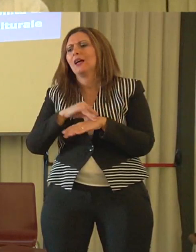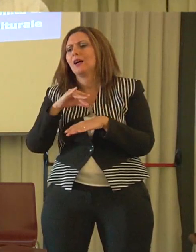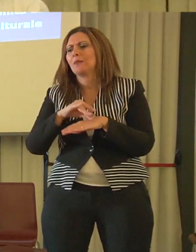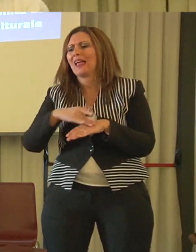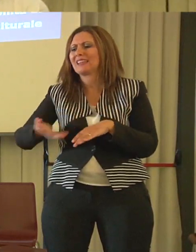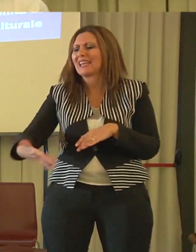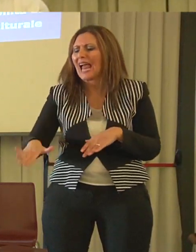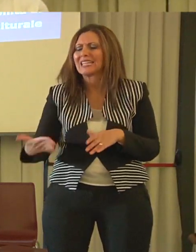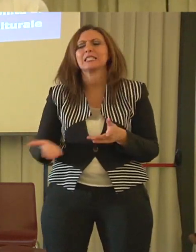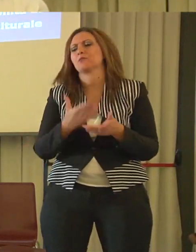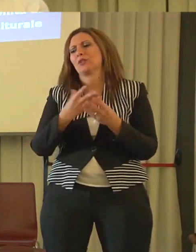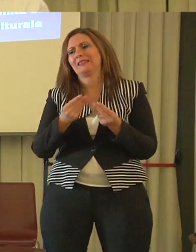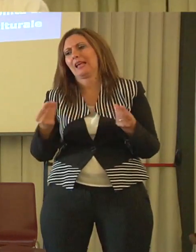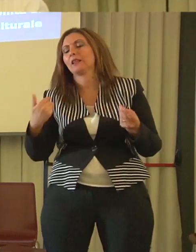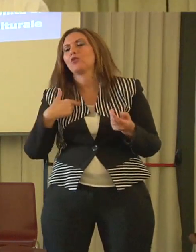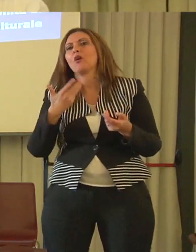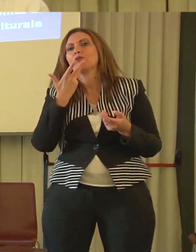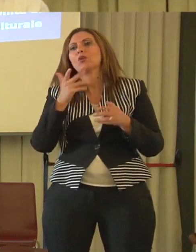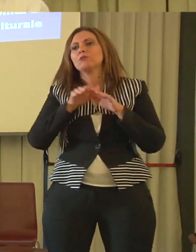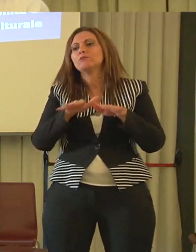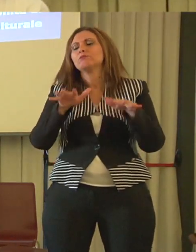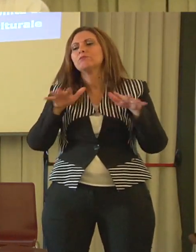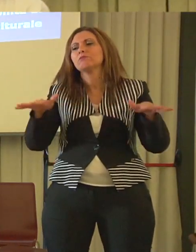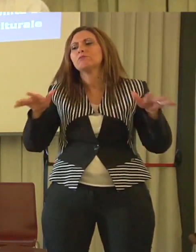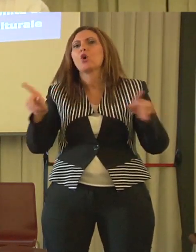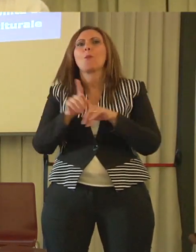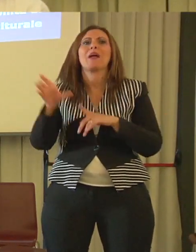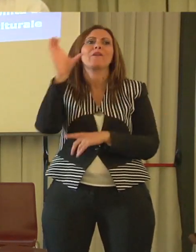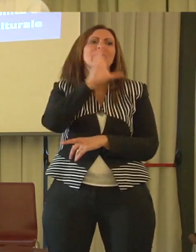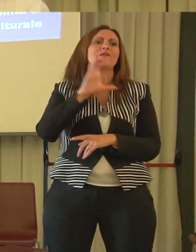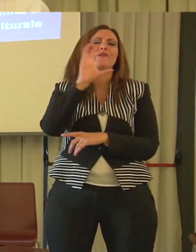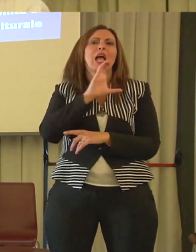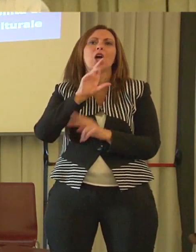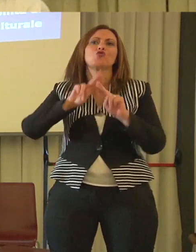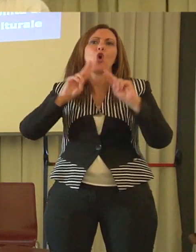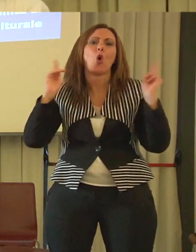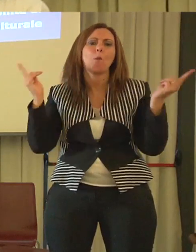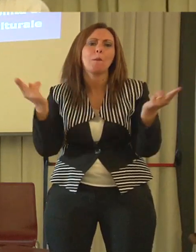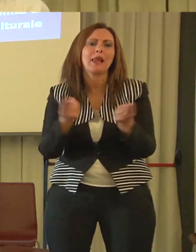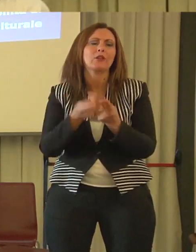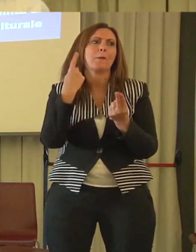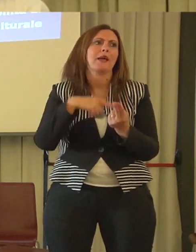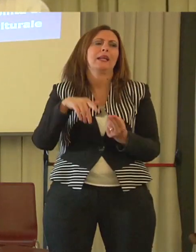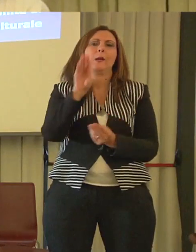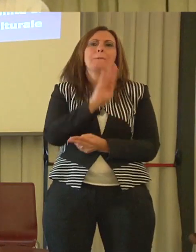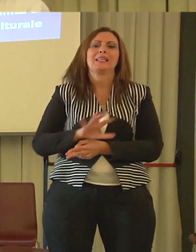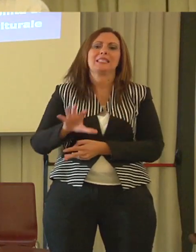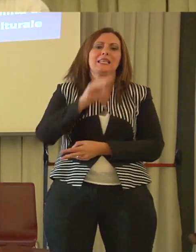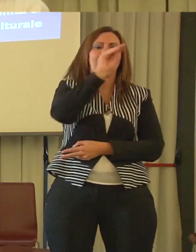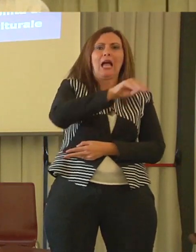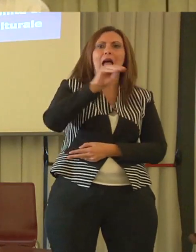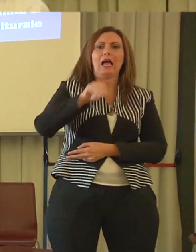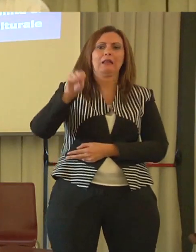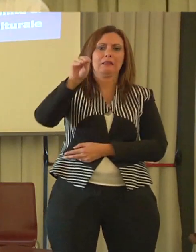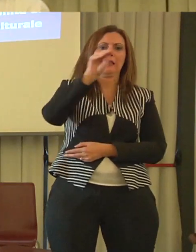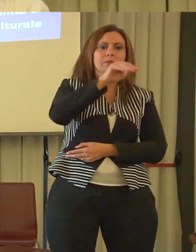ci siamo voluti spaziare in un viaggio a tutto tondo per la nostra amata Basilicata. E così, a